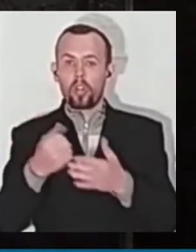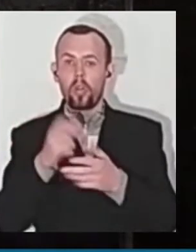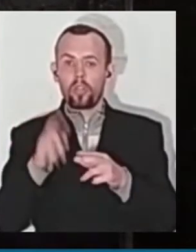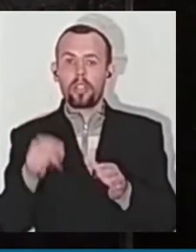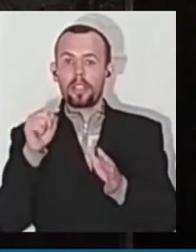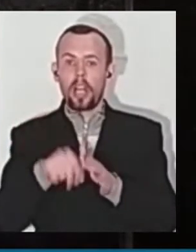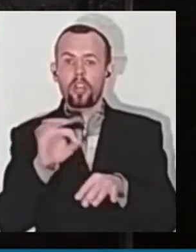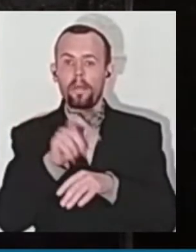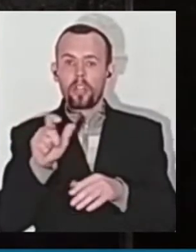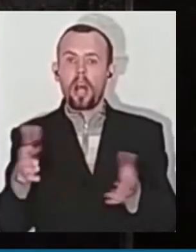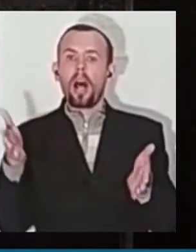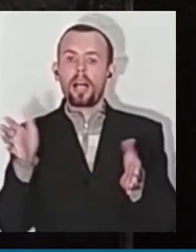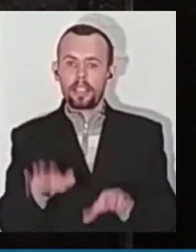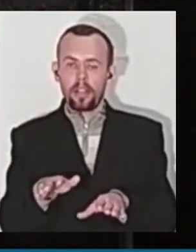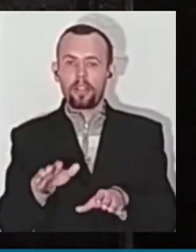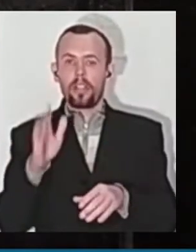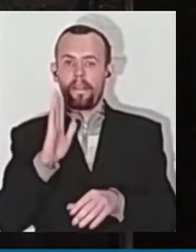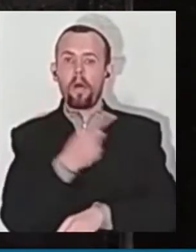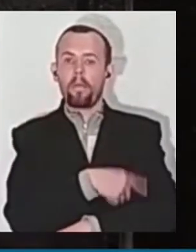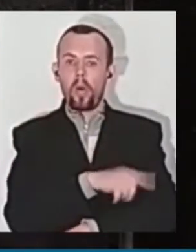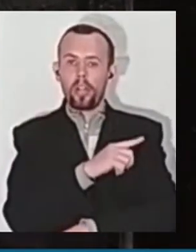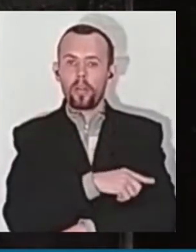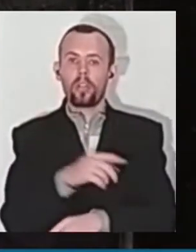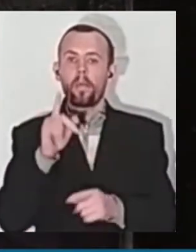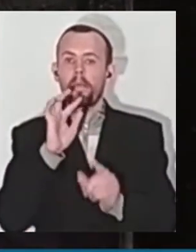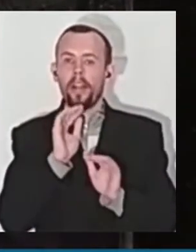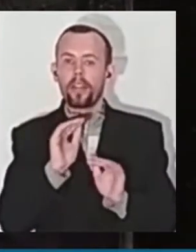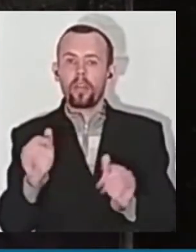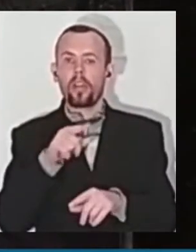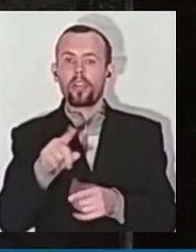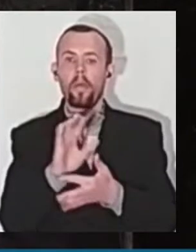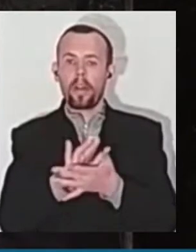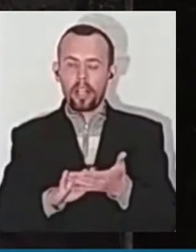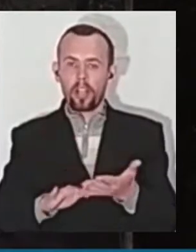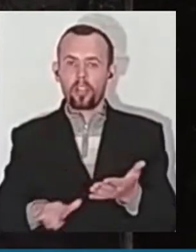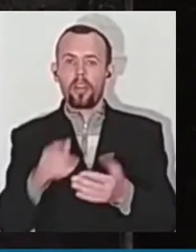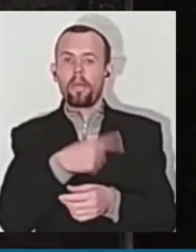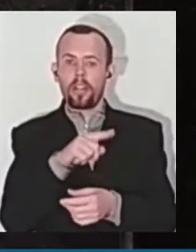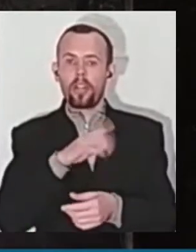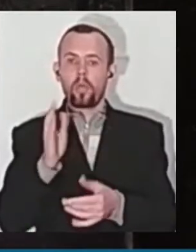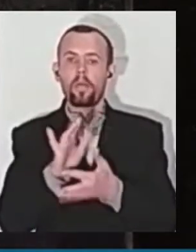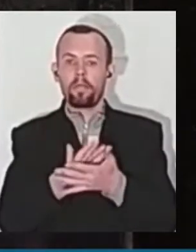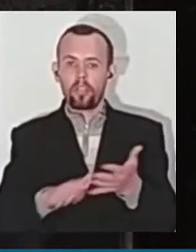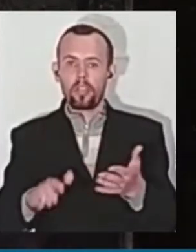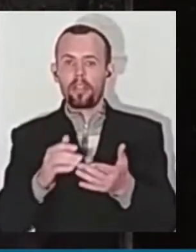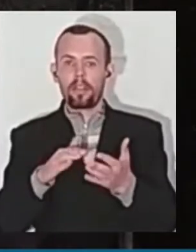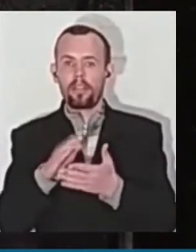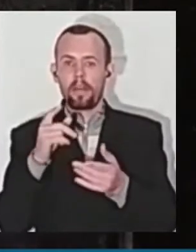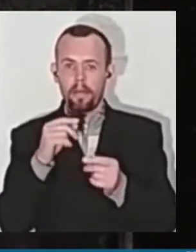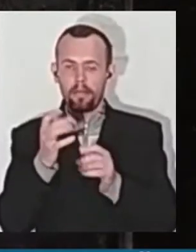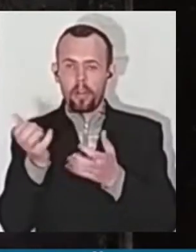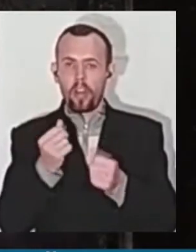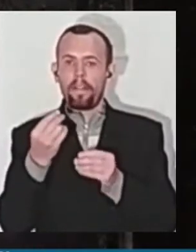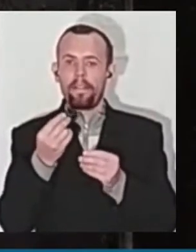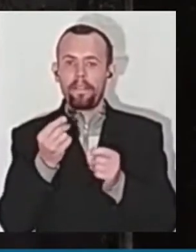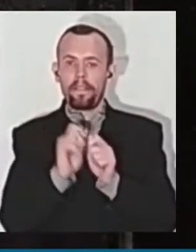залишаються в лікарніці, потихоньку вони продовжуються, лікарні будуть продовжувати далі отримувати фінансування від